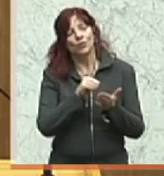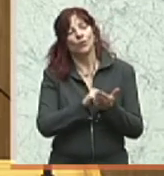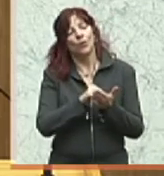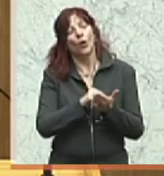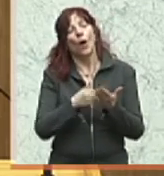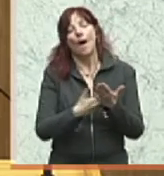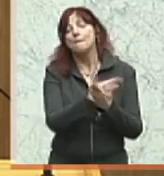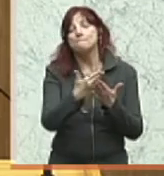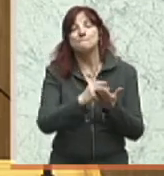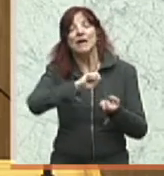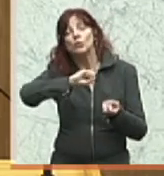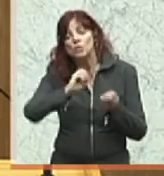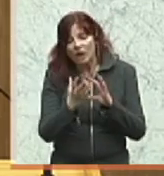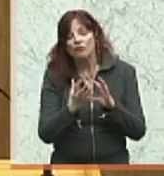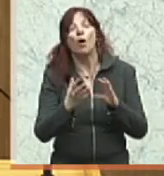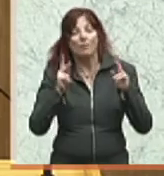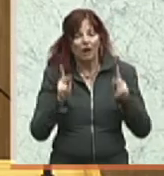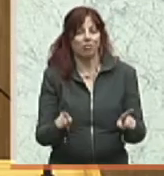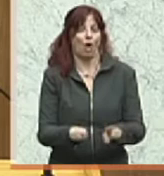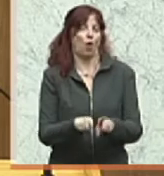Bildungsreform noch angehen zu können.